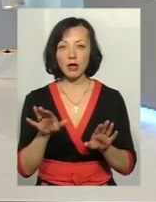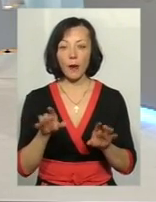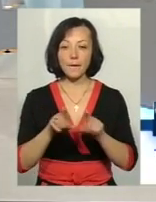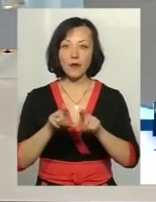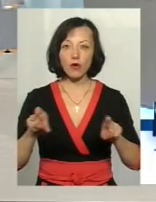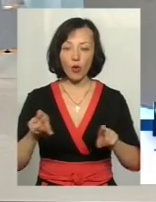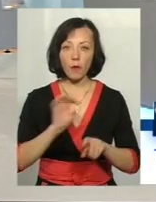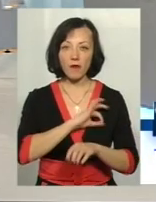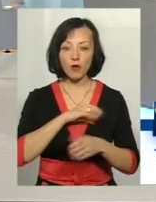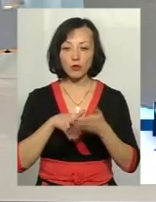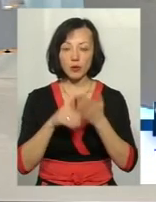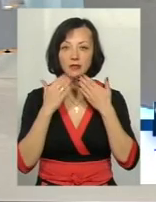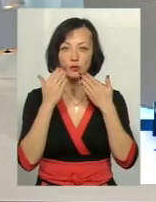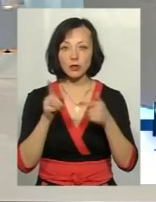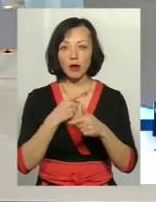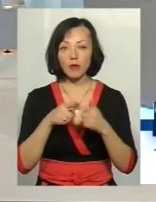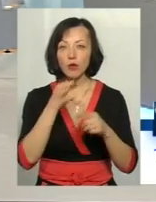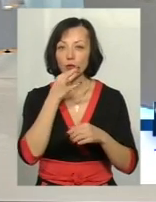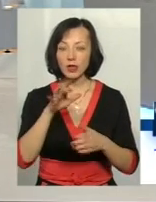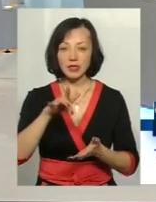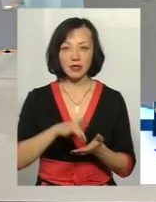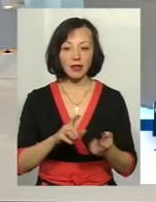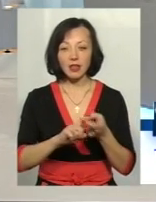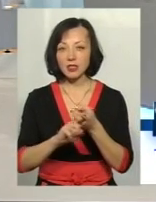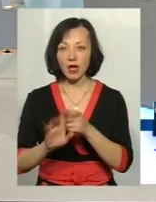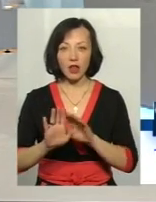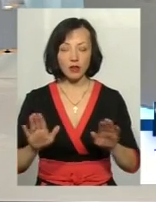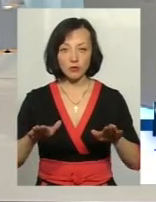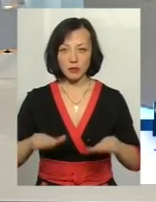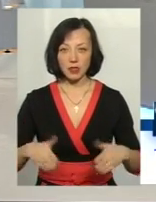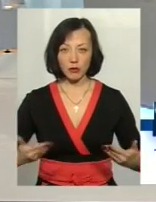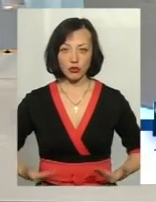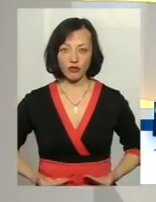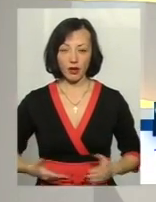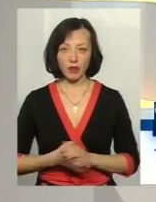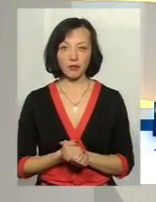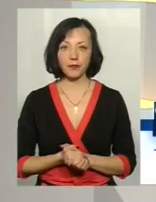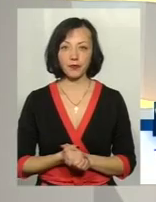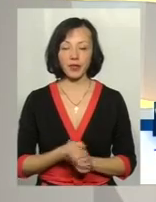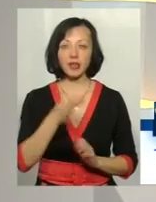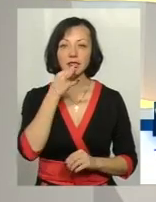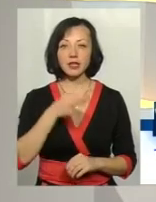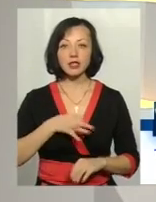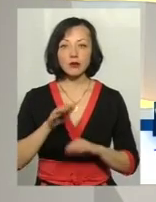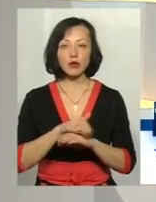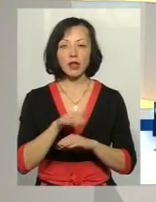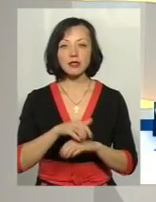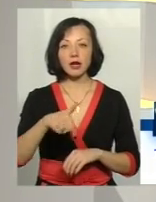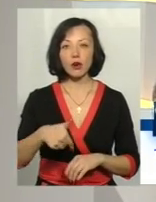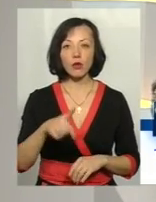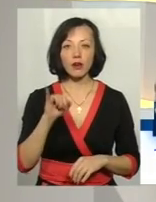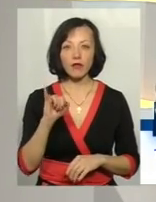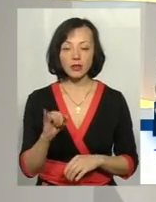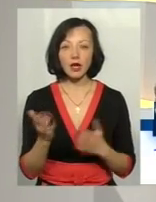допомоги звернутися або в будь-який центр, незалежно від місця проживання. Скажіть, будь ласка, Григорій Ванечов,